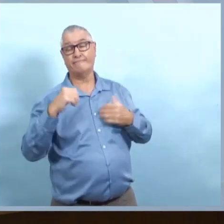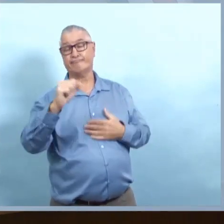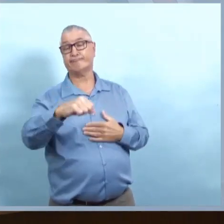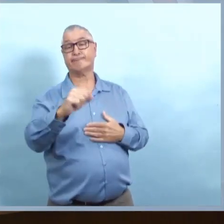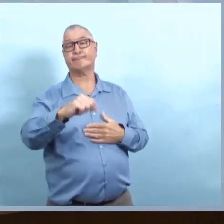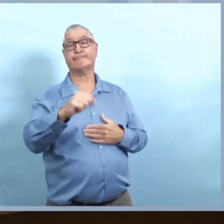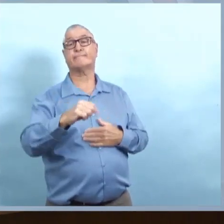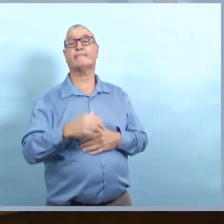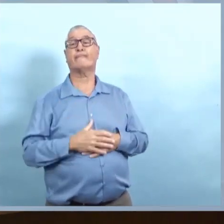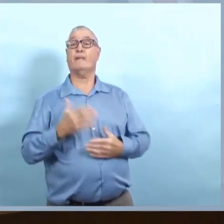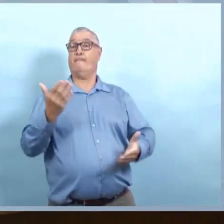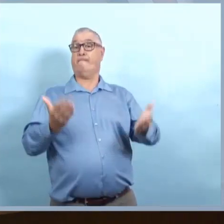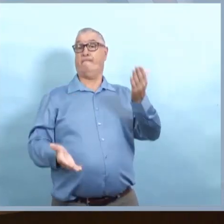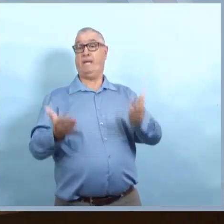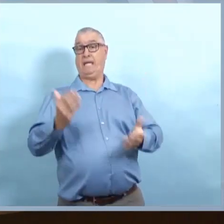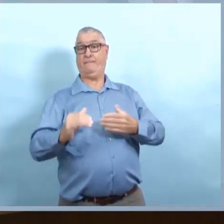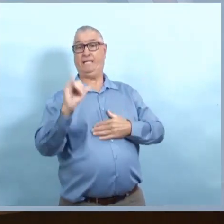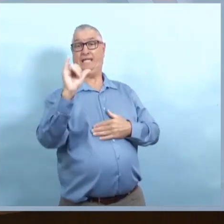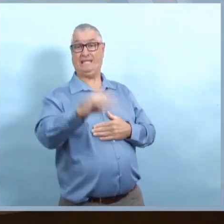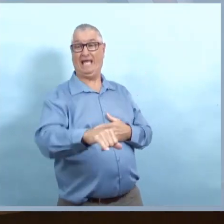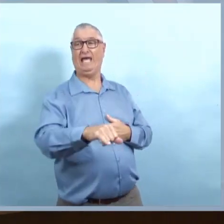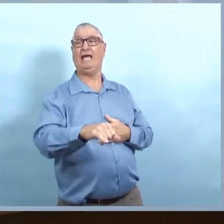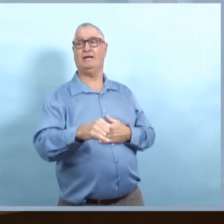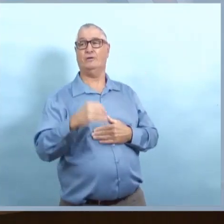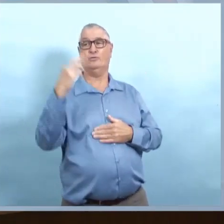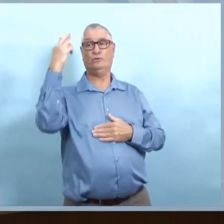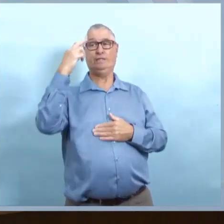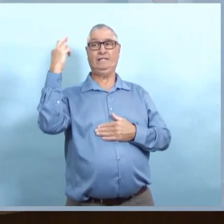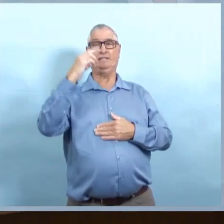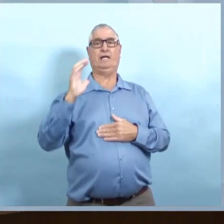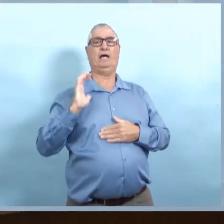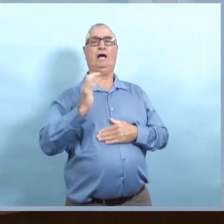Nous le voyons certainement chez les plus jeunes plus que lors de la première vague.